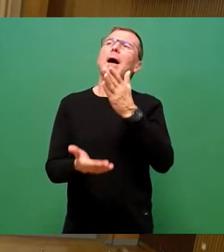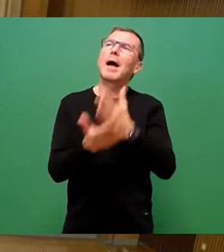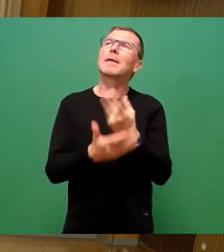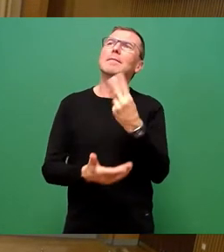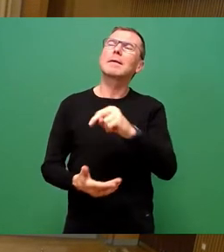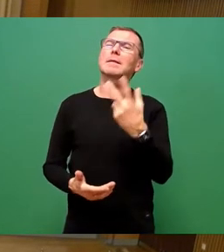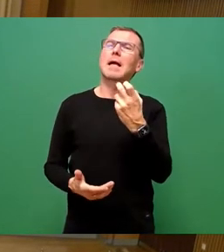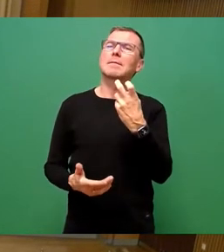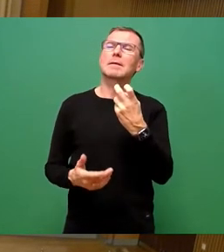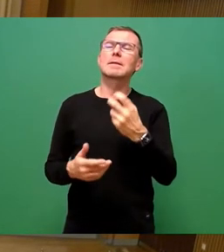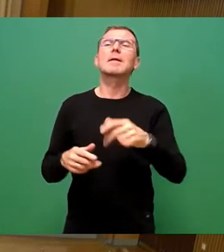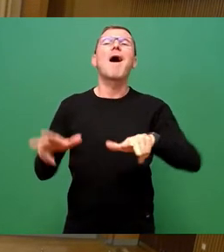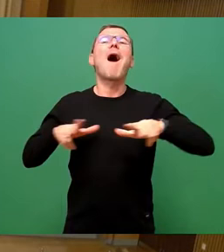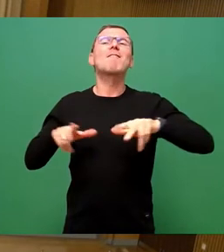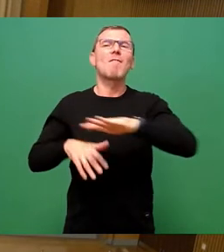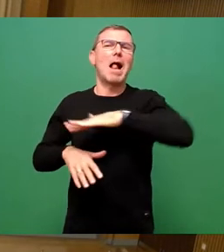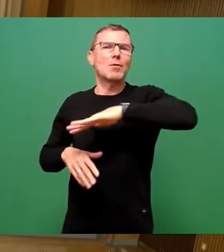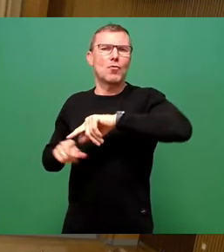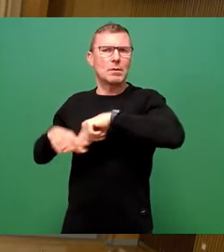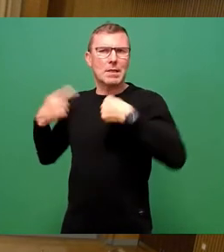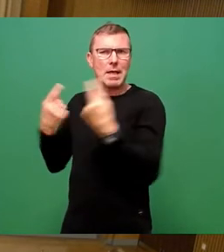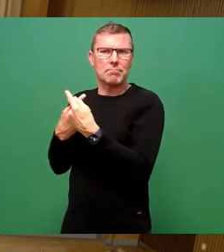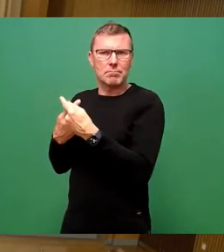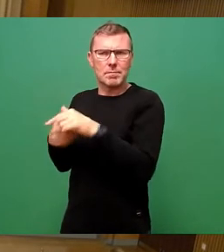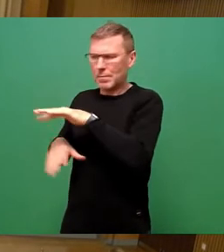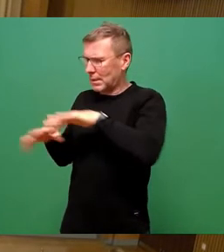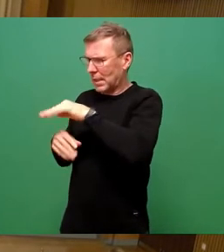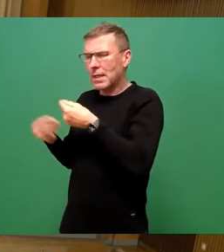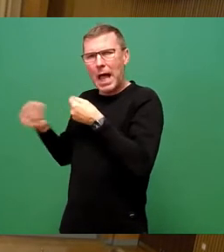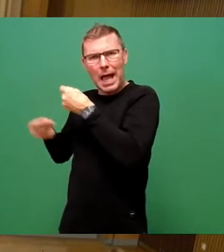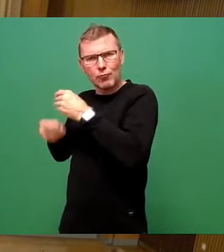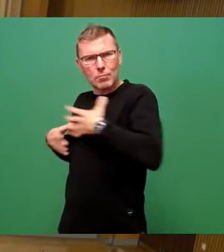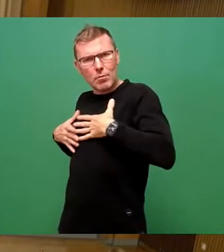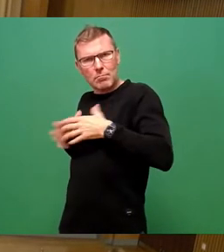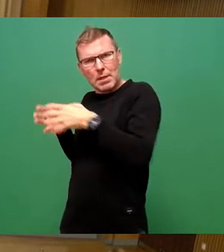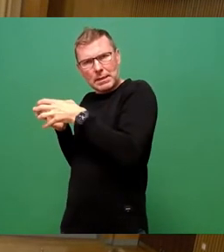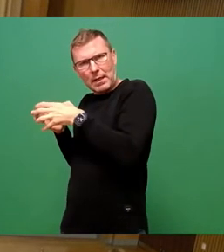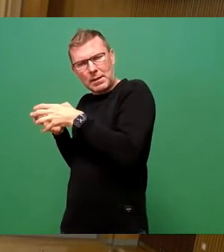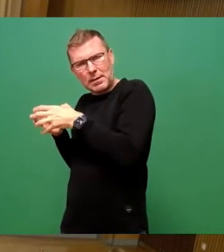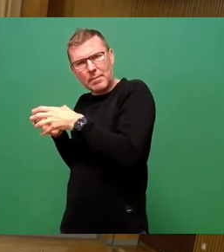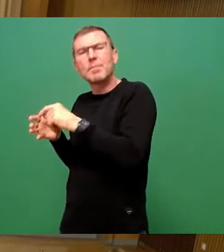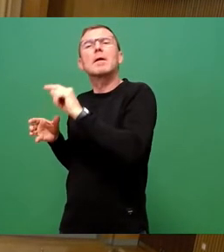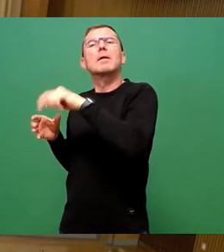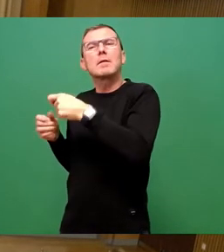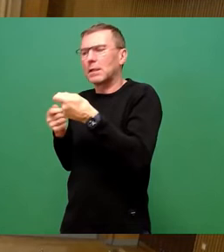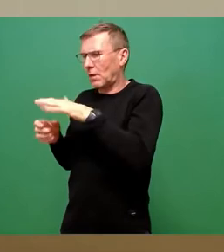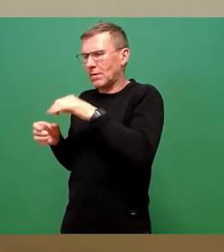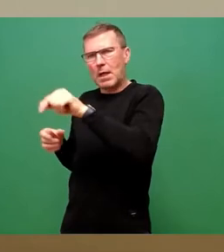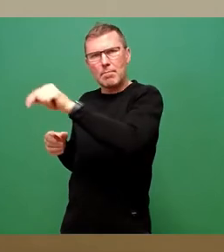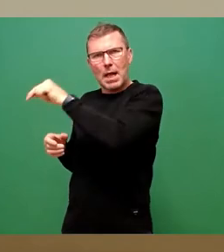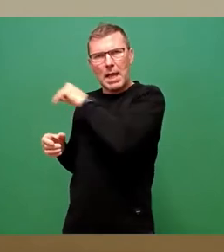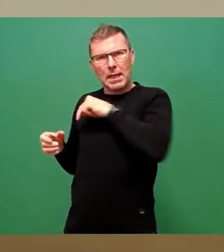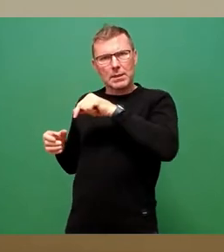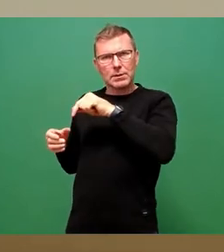verwaltungsinterne Abstimmung, dann heißt das ja, dass sozusagen alle Geschäftsbereiche nochmal